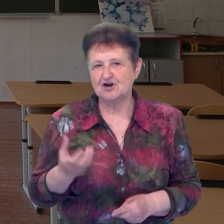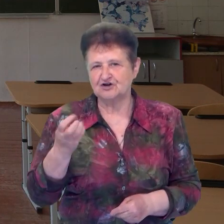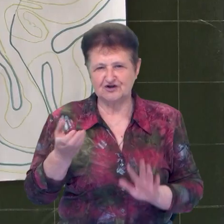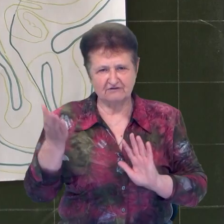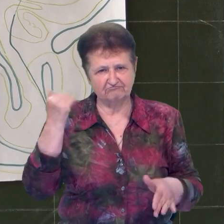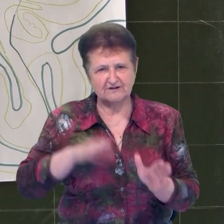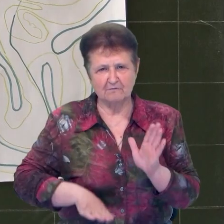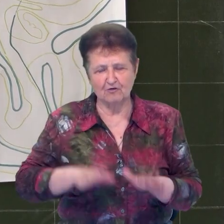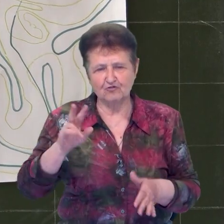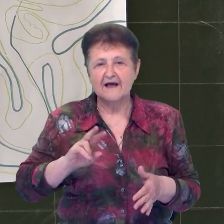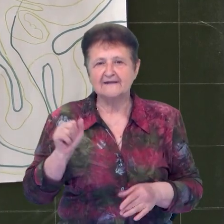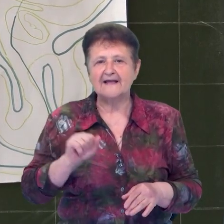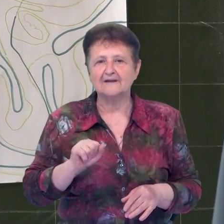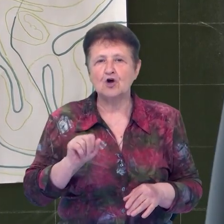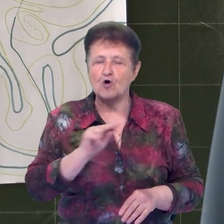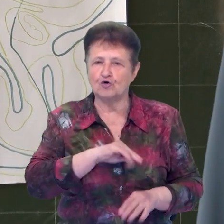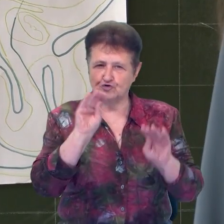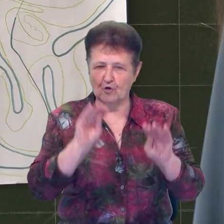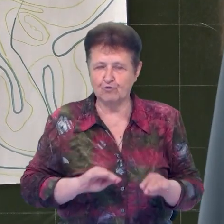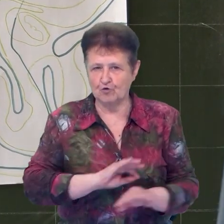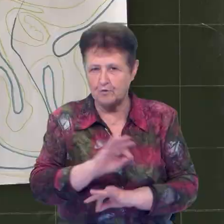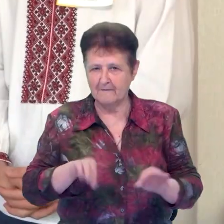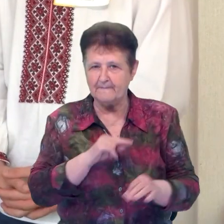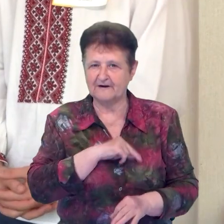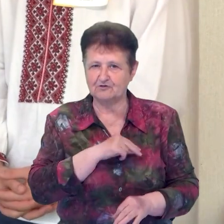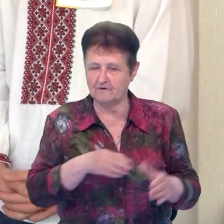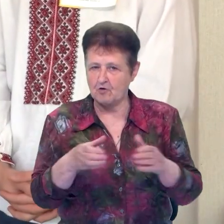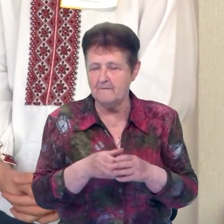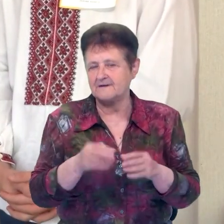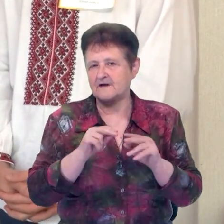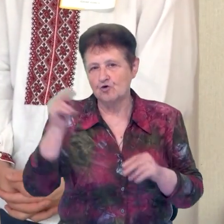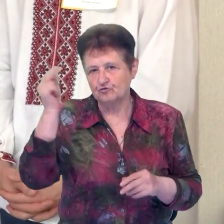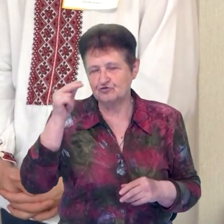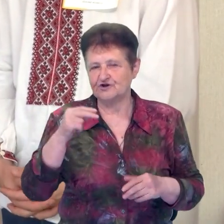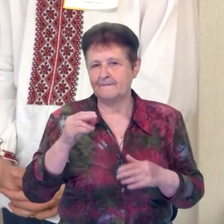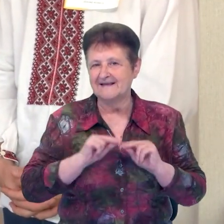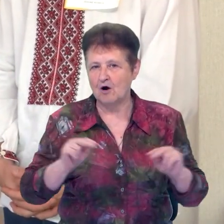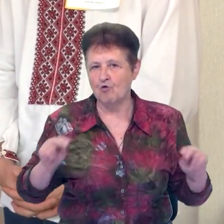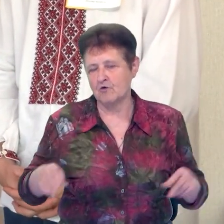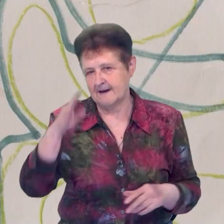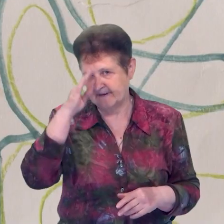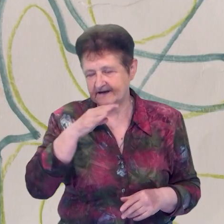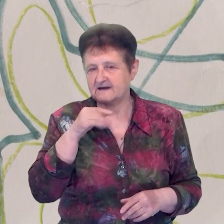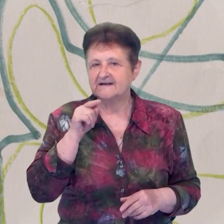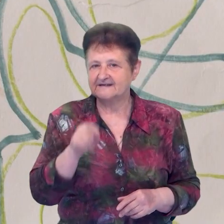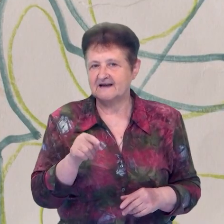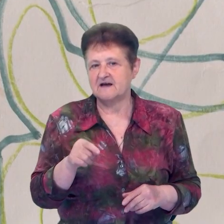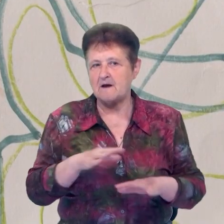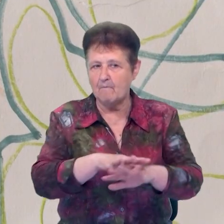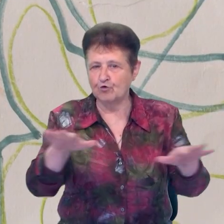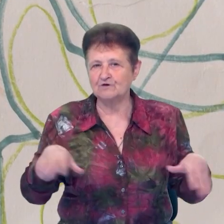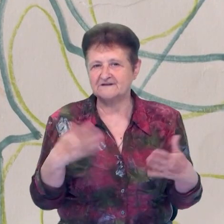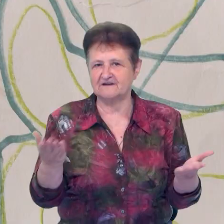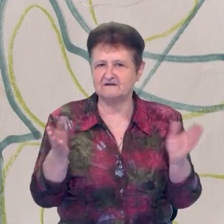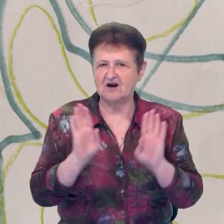молодших класів. Над розробкою проєкту працювала команда з 10 людей – учні, педагоги та батьки. Цей простір з книжковими шафами, столами